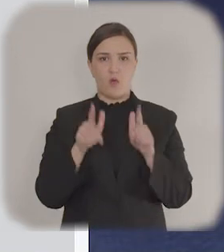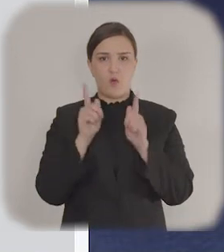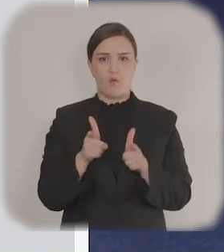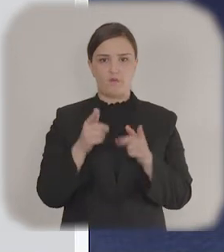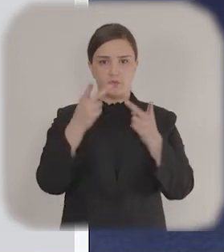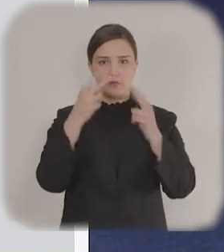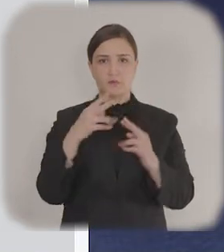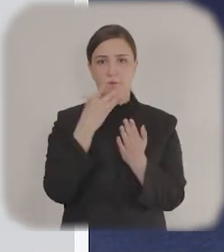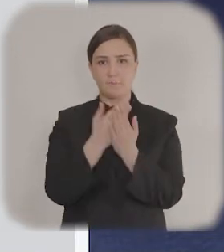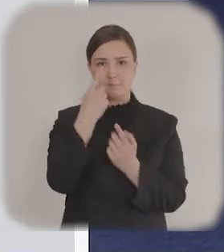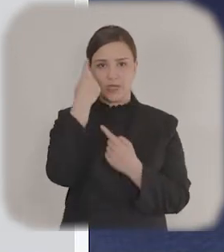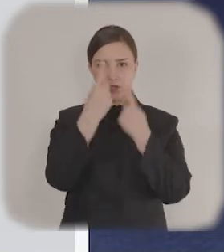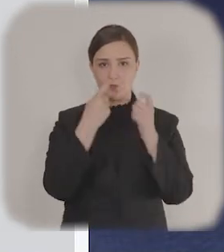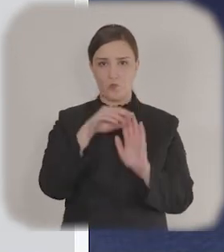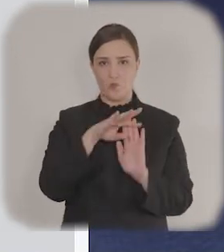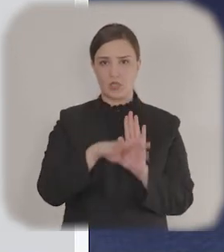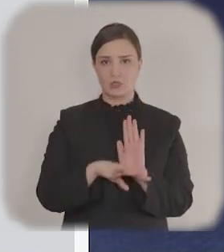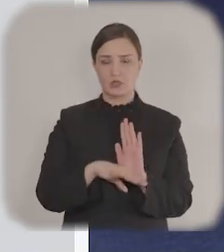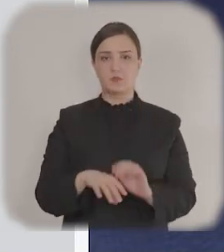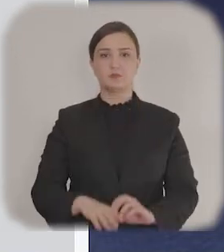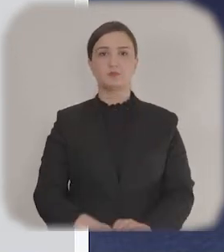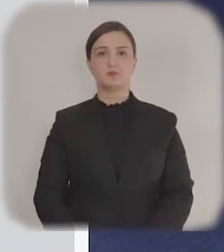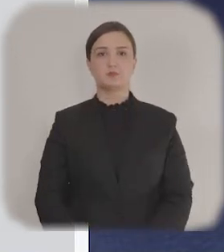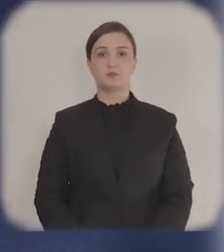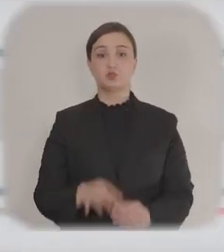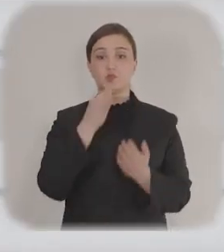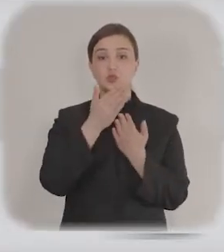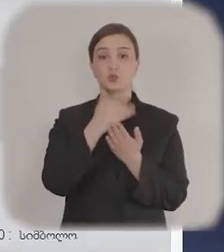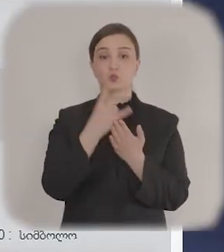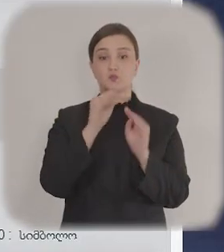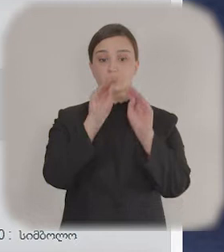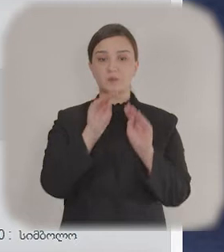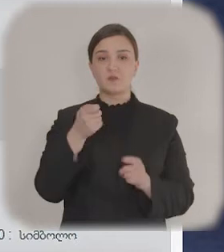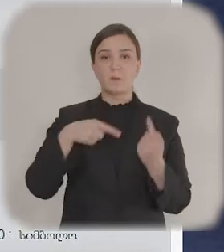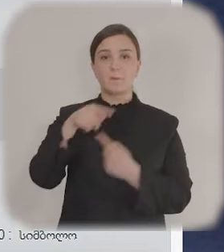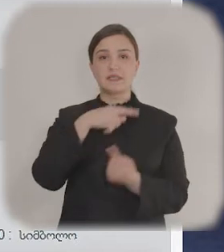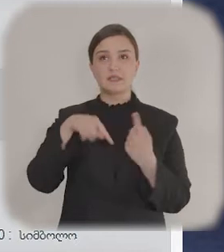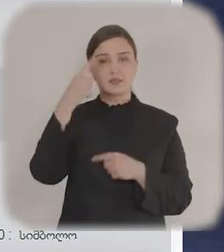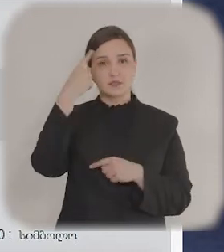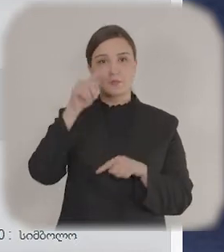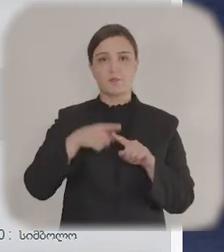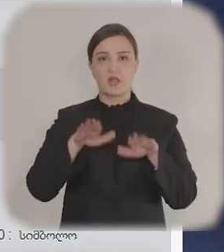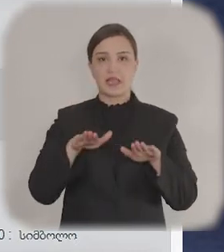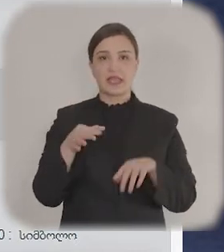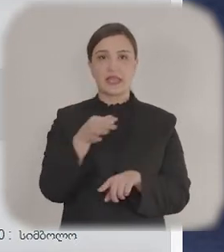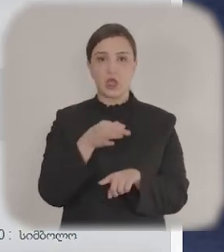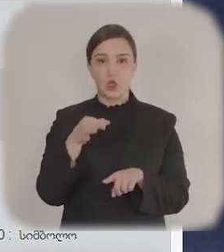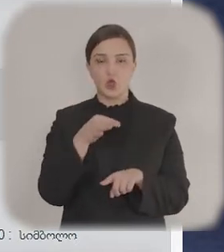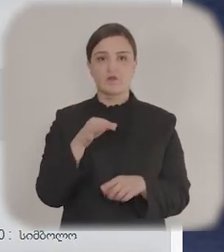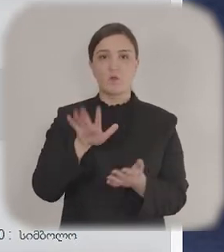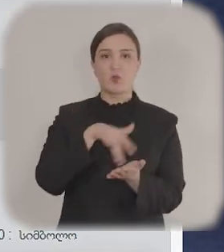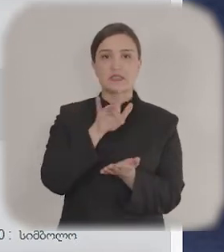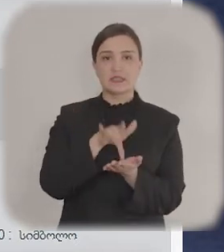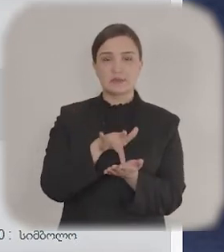generasiya edəcəkdir. Bundan sonra biznesi həyata keçirmək yerinə doldurmalısınız. Bölgəni, bələdiyyəni, statusu və